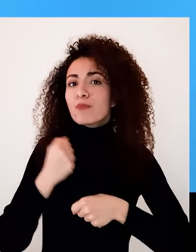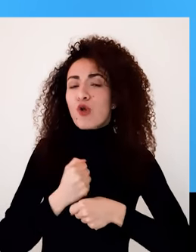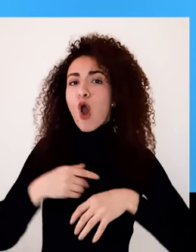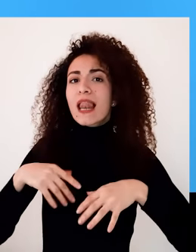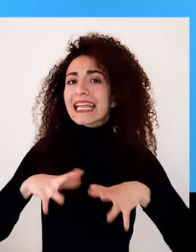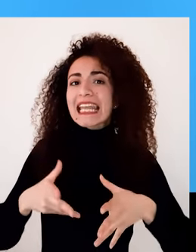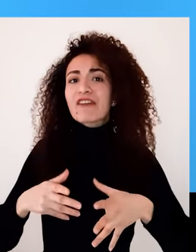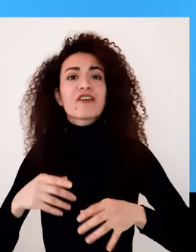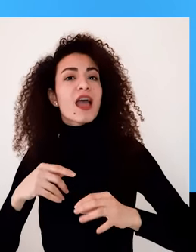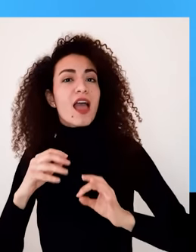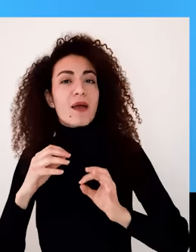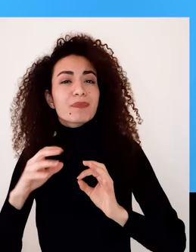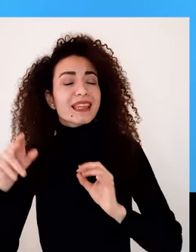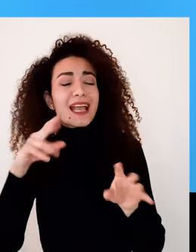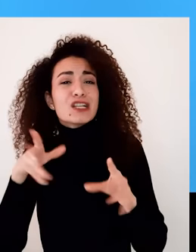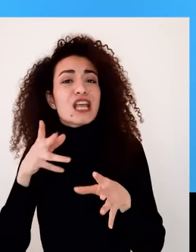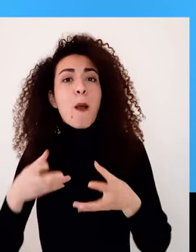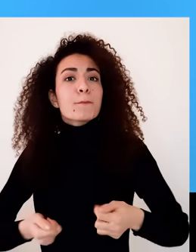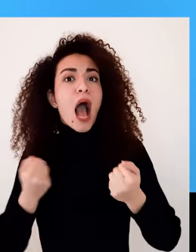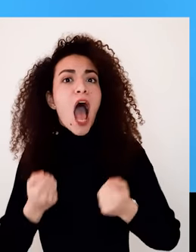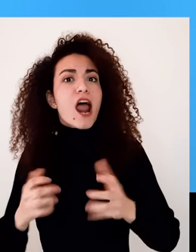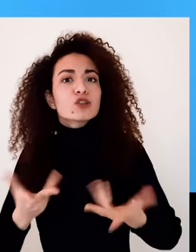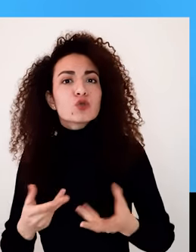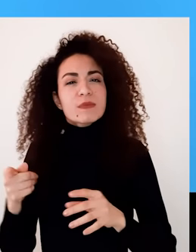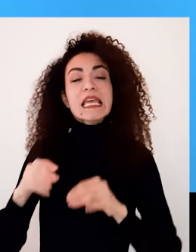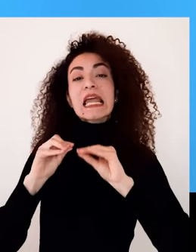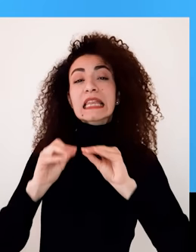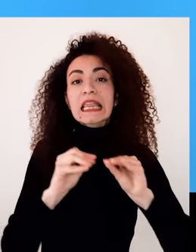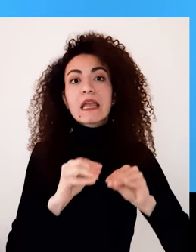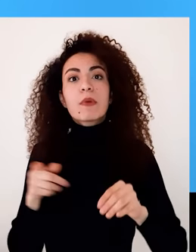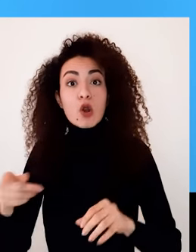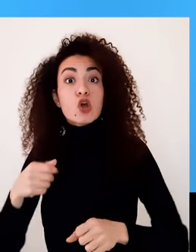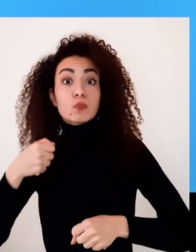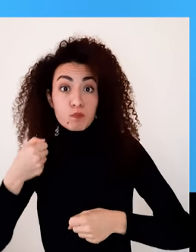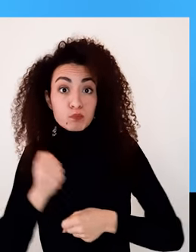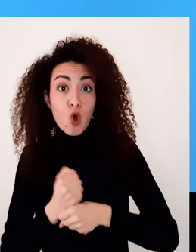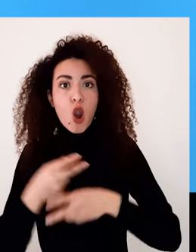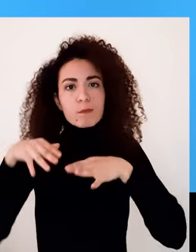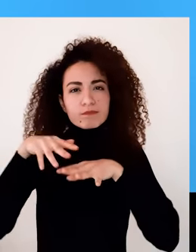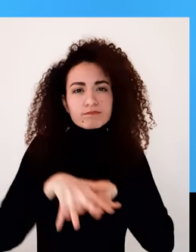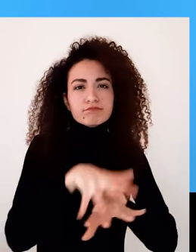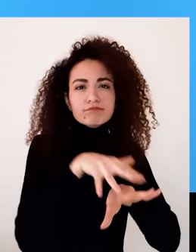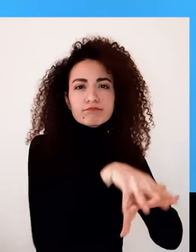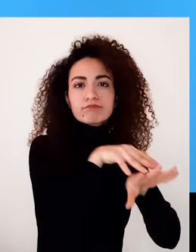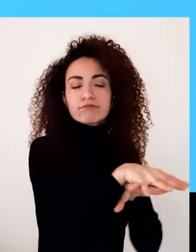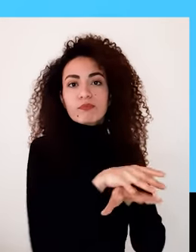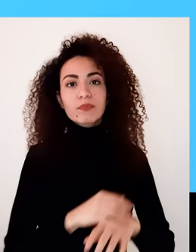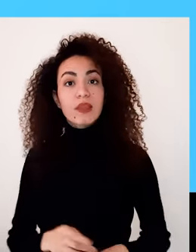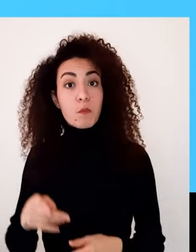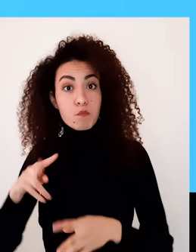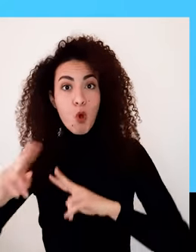بالوقت نفسه استطاعت أمل تدريب أشخاص صم ضمن هالمجموعة ليلقوا وظائف ويندمجوا بسوق العمل